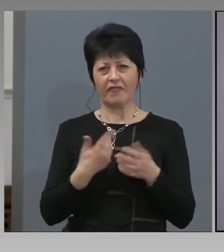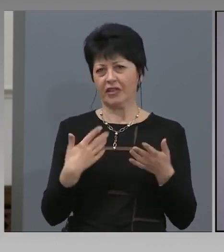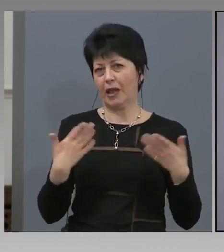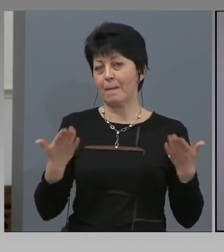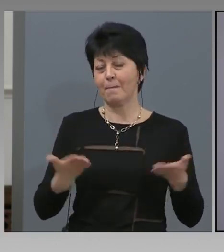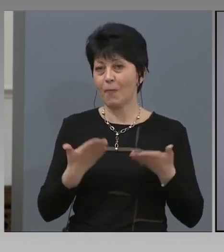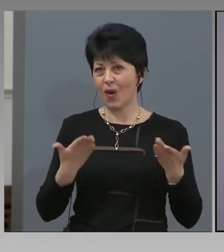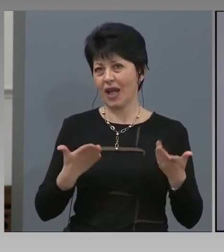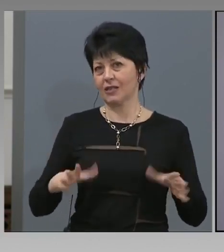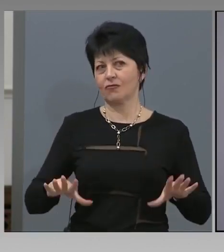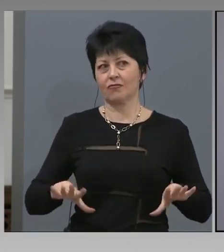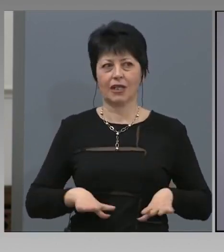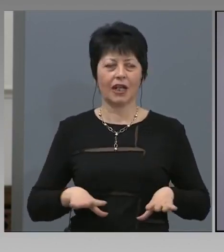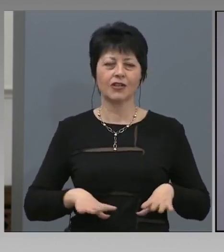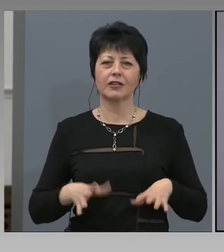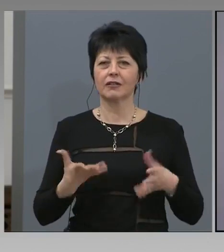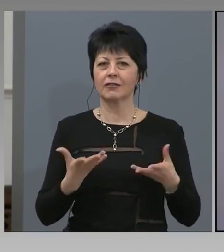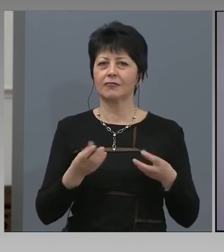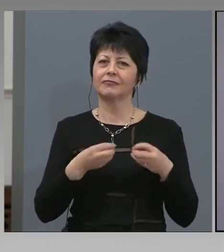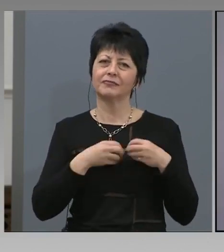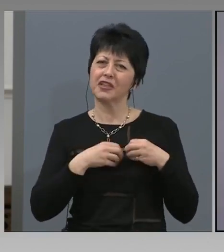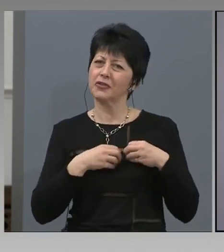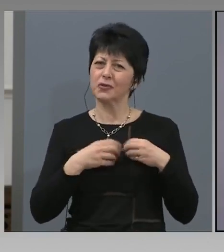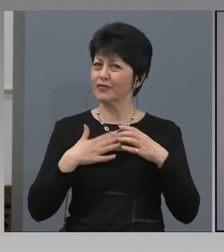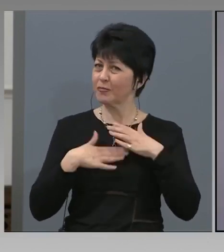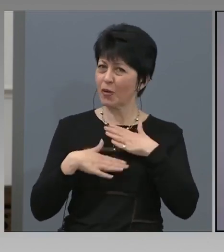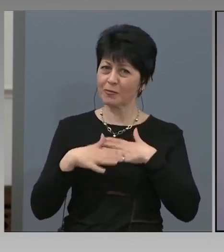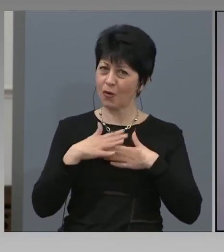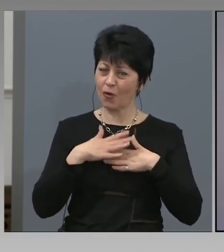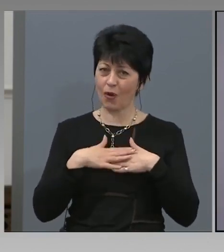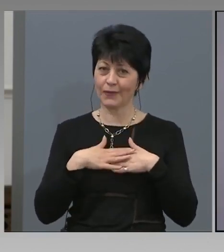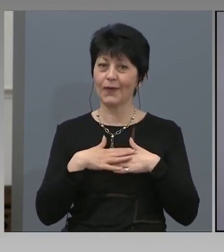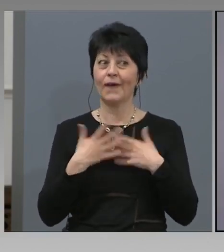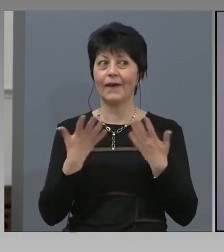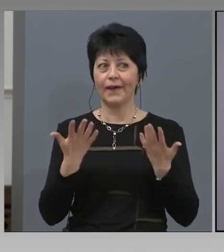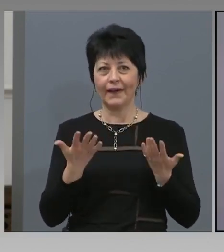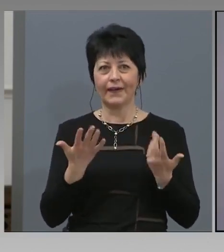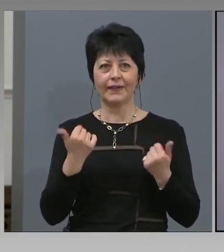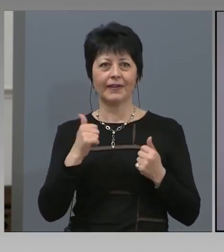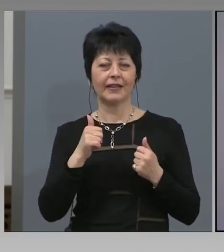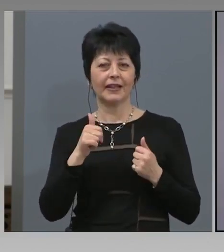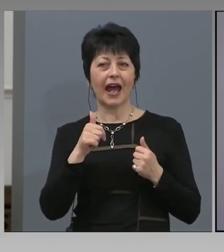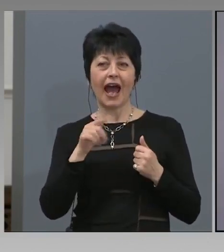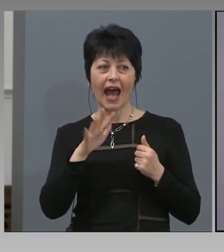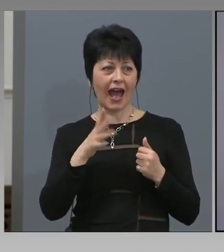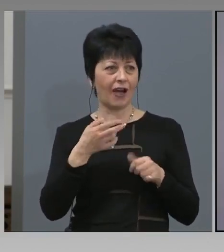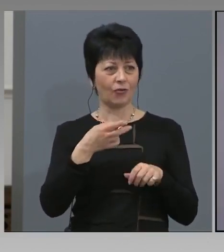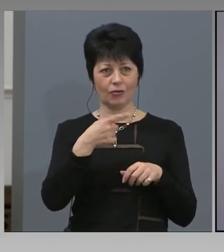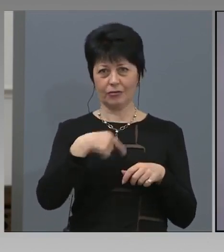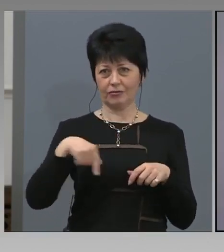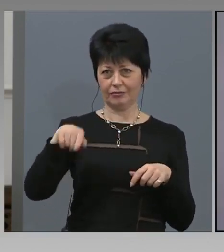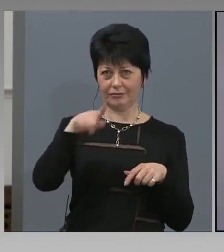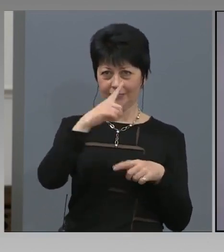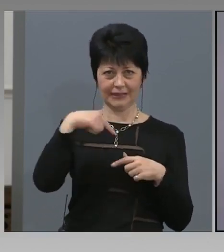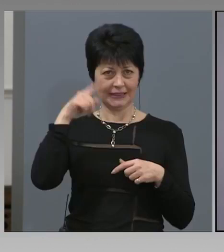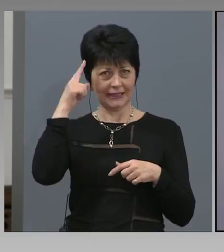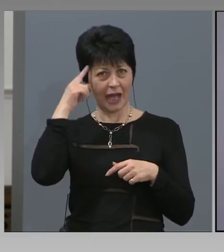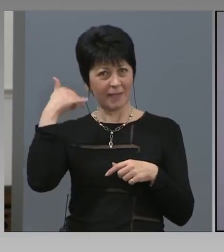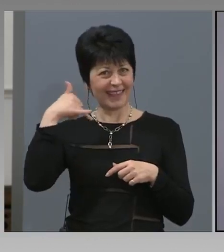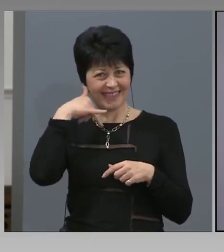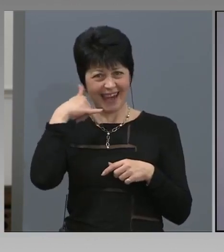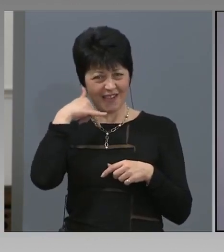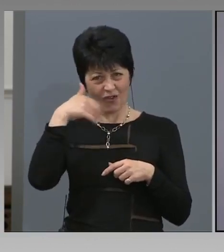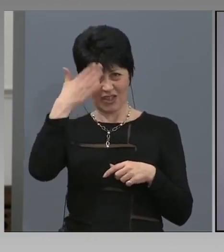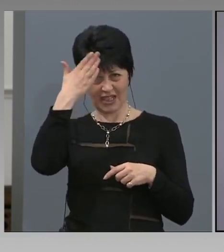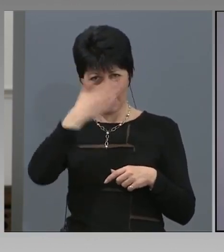гражданите се чувстват спокойни. Разбира се, тези, които познават и знаят телефон на личният доктор, разбира се, че